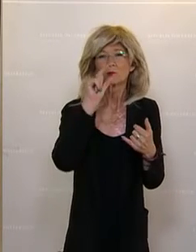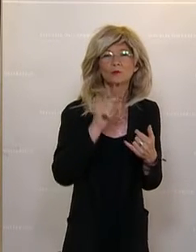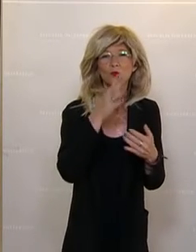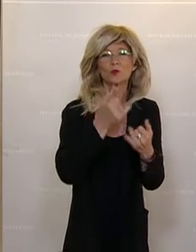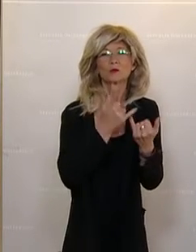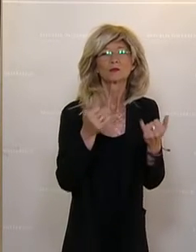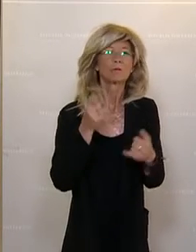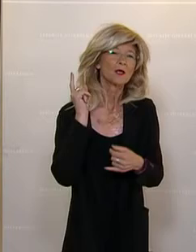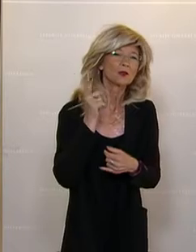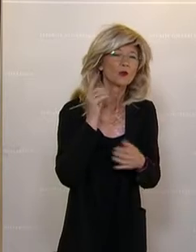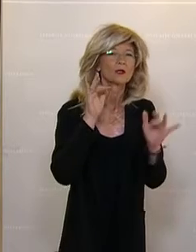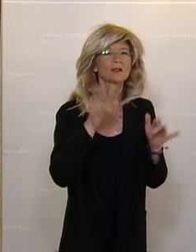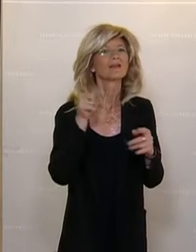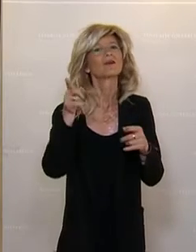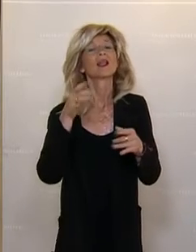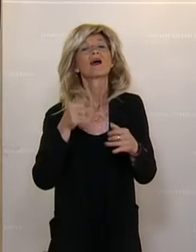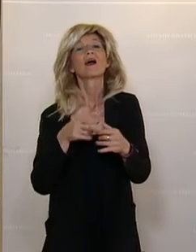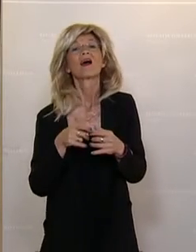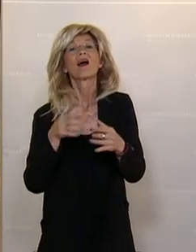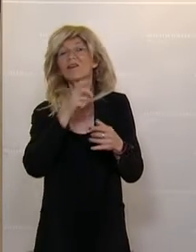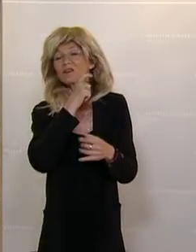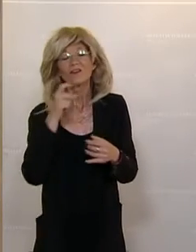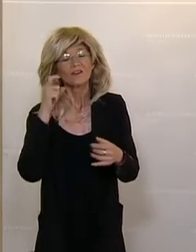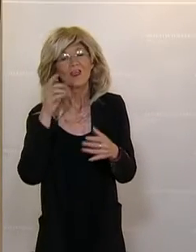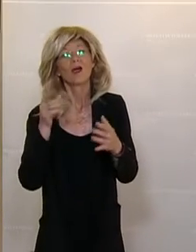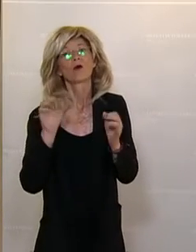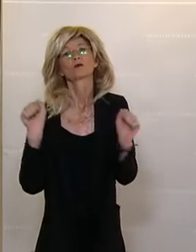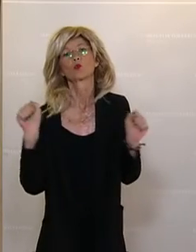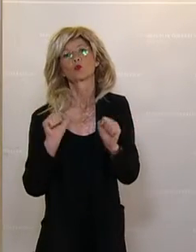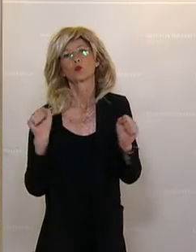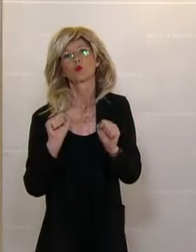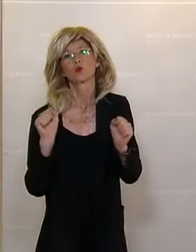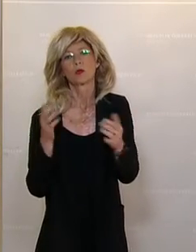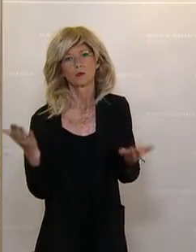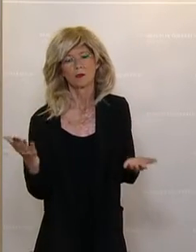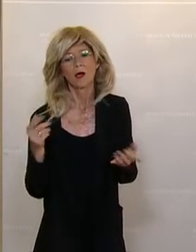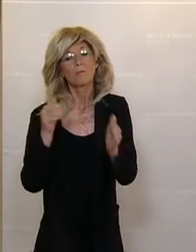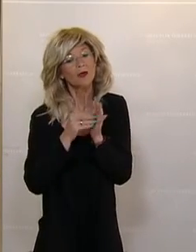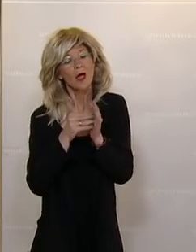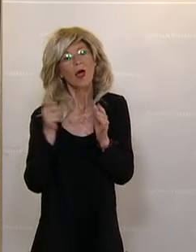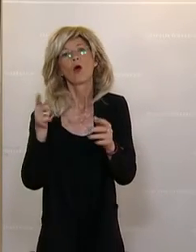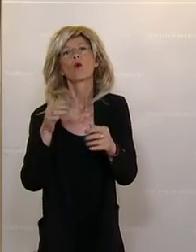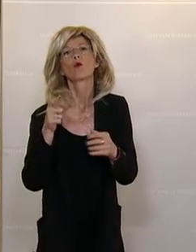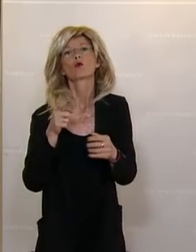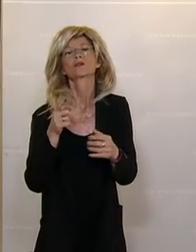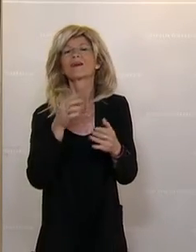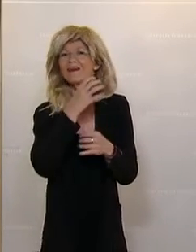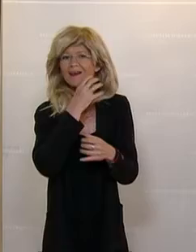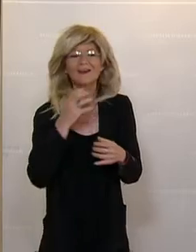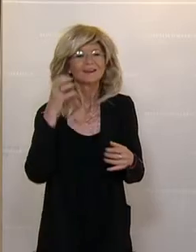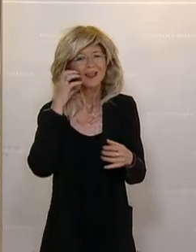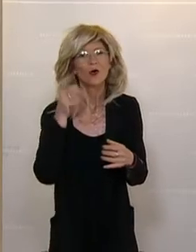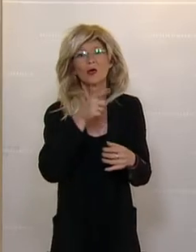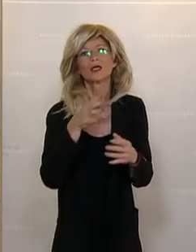wissen, dass der Terrorismus ein ganz wesentlicher Teil ist. Ein Terrorismusabwehrzentrum. Das ist eines der ganz